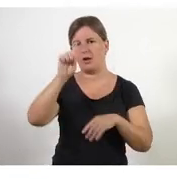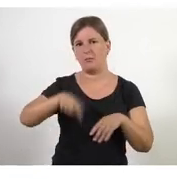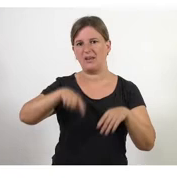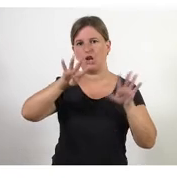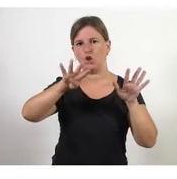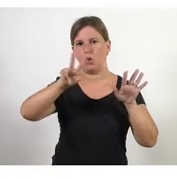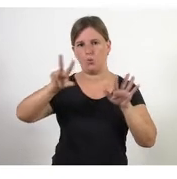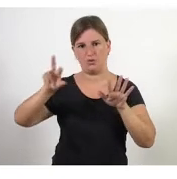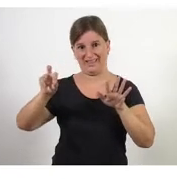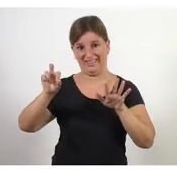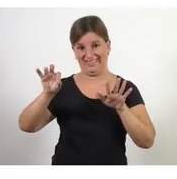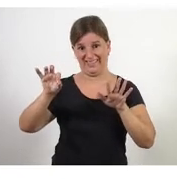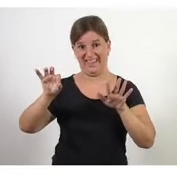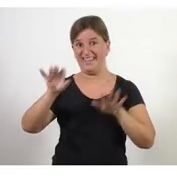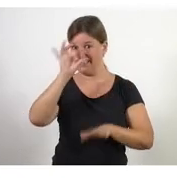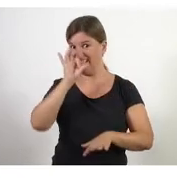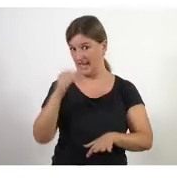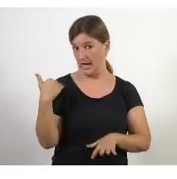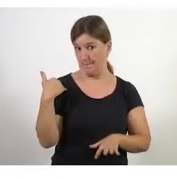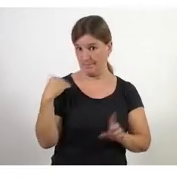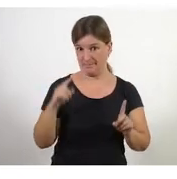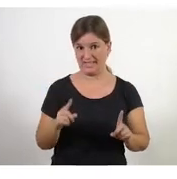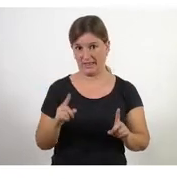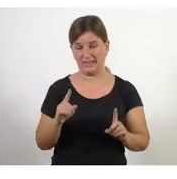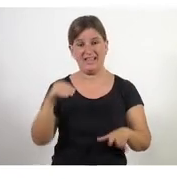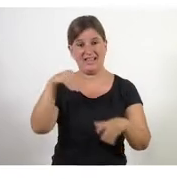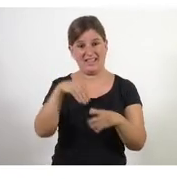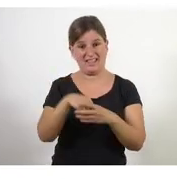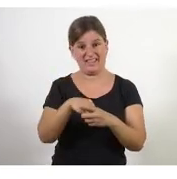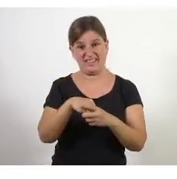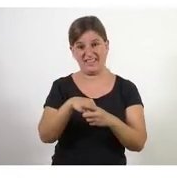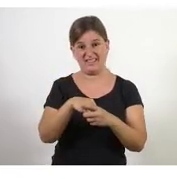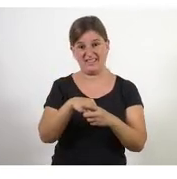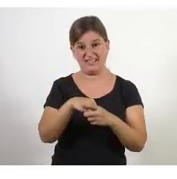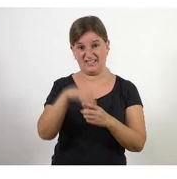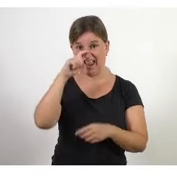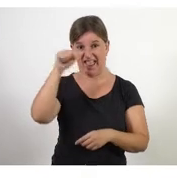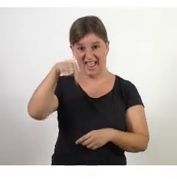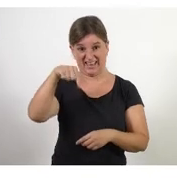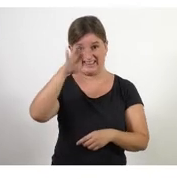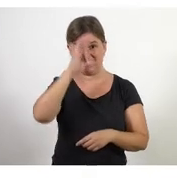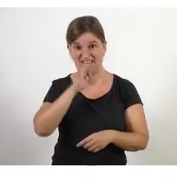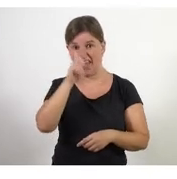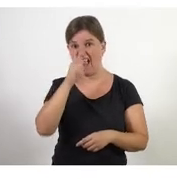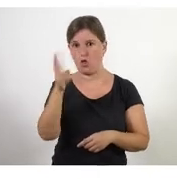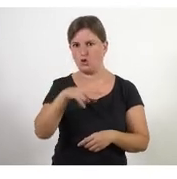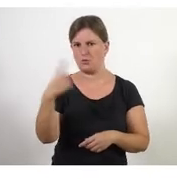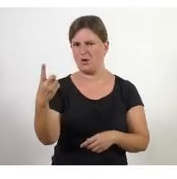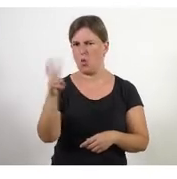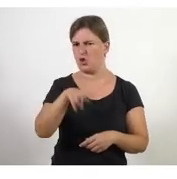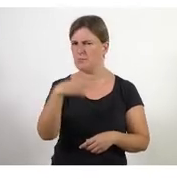del segle passat i ja dins d'aquest segle cap al 2001-2002 va ser on va tindre un boom